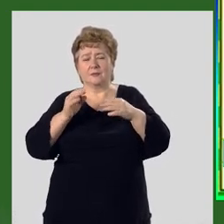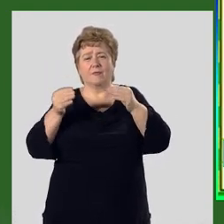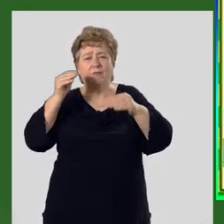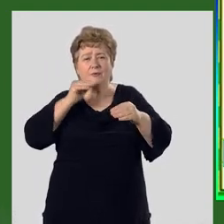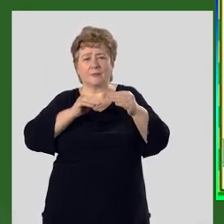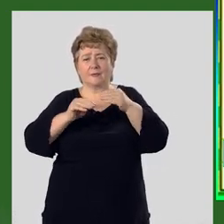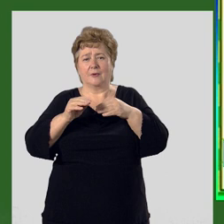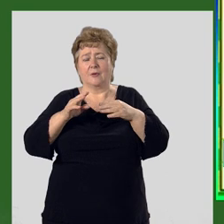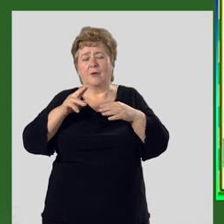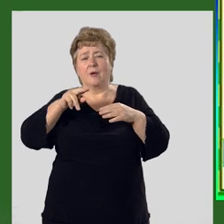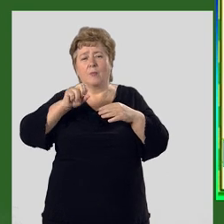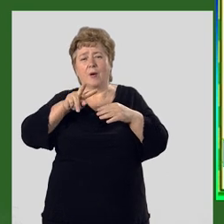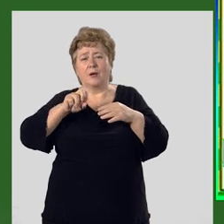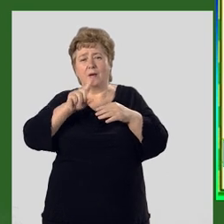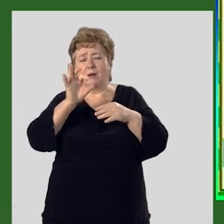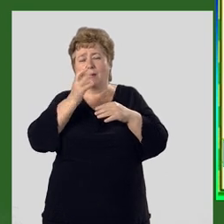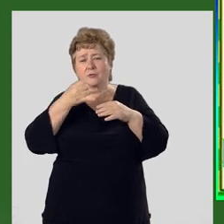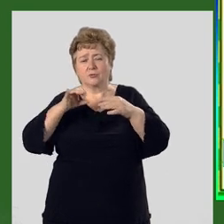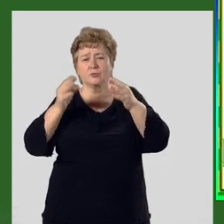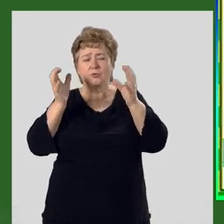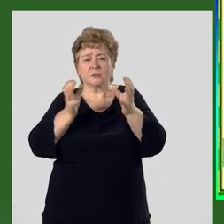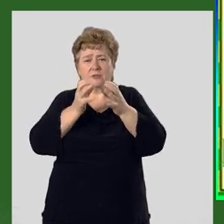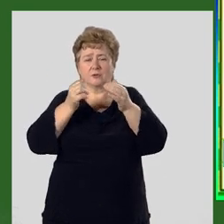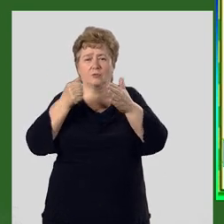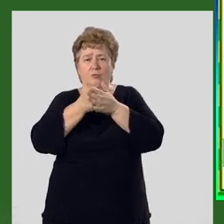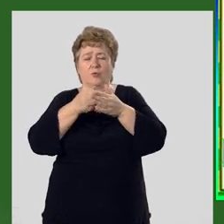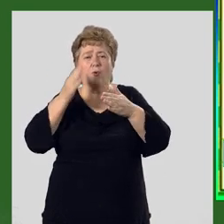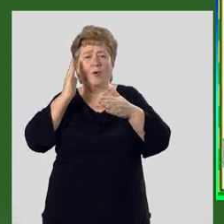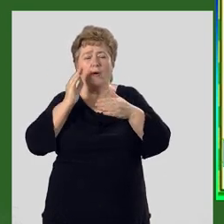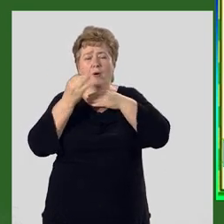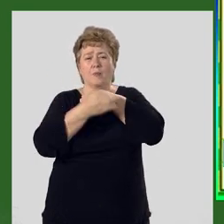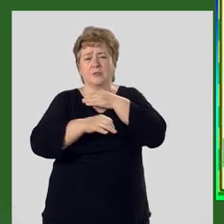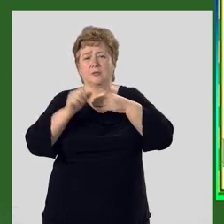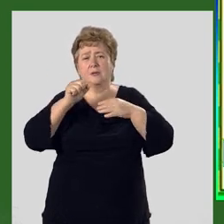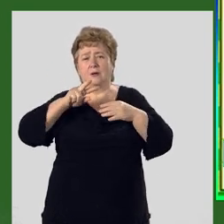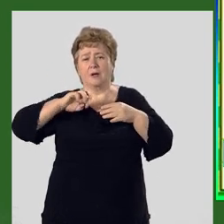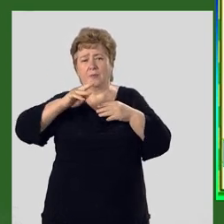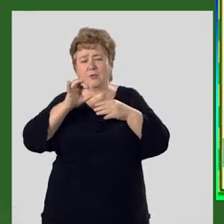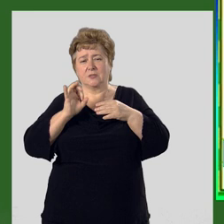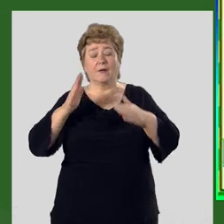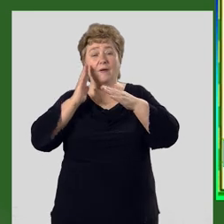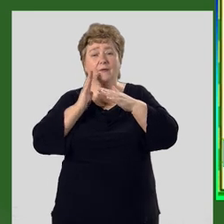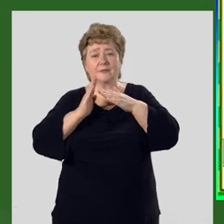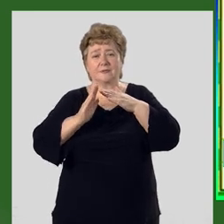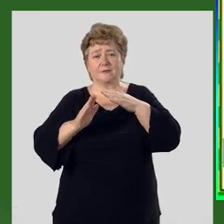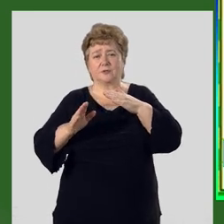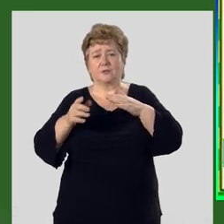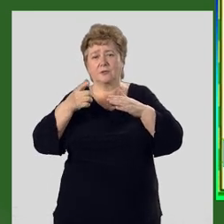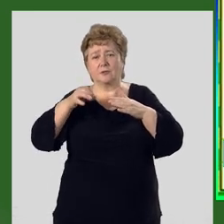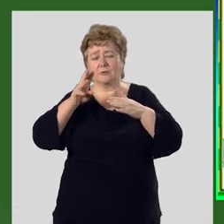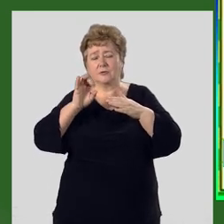сформировавшись в Палеозое, сохранился до последнего Альпийского этапа, завершения